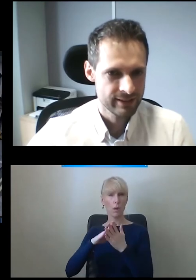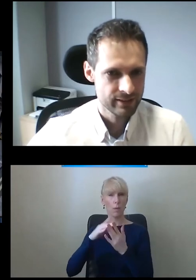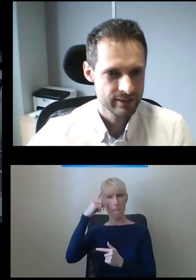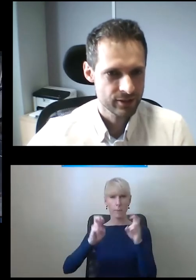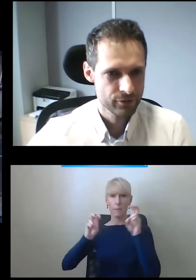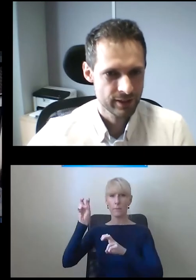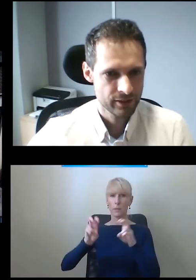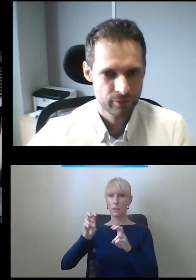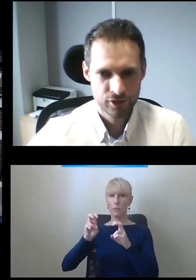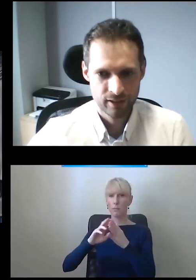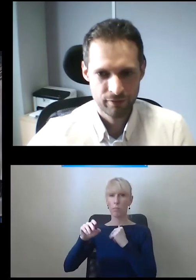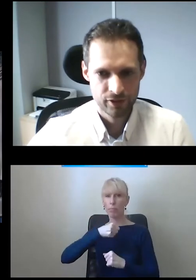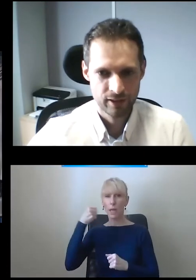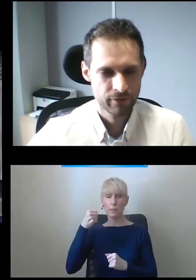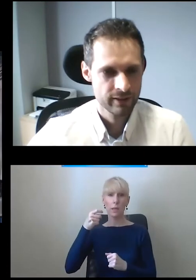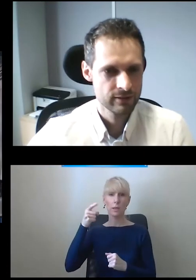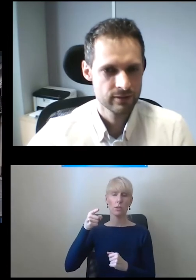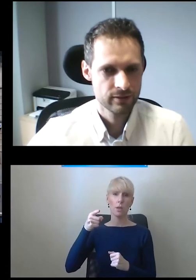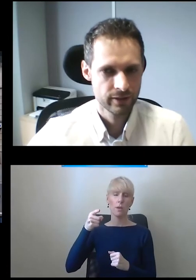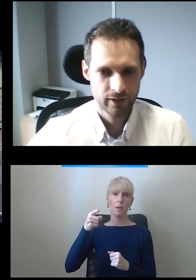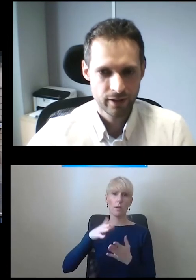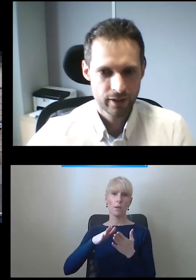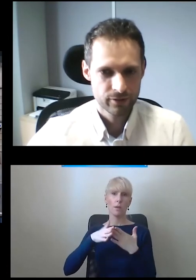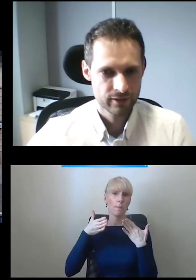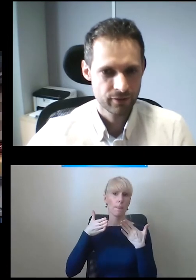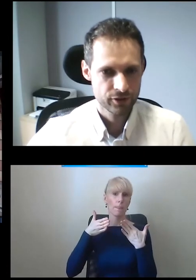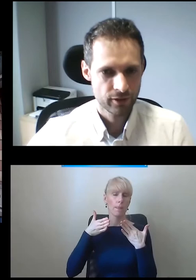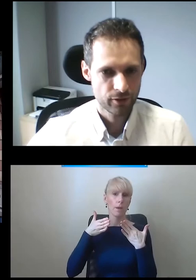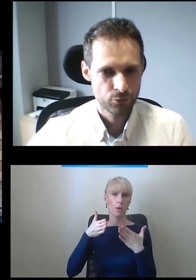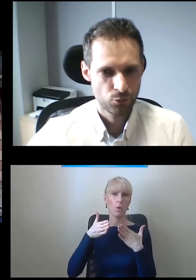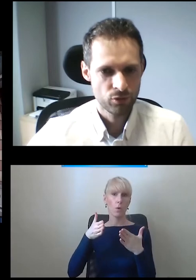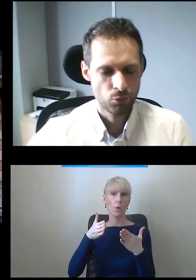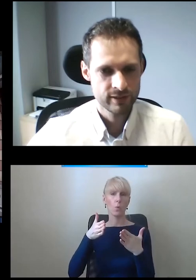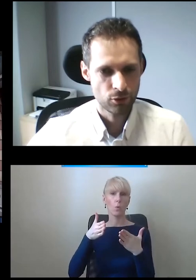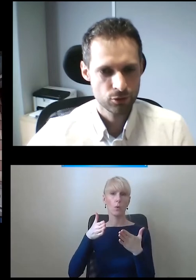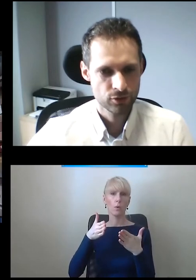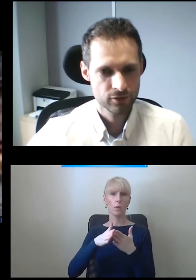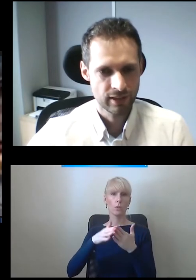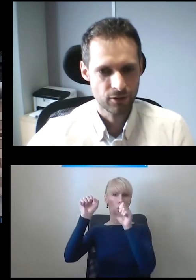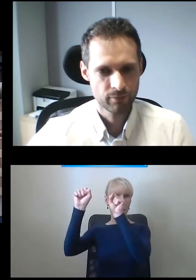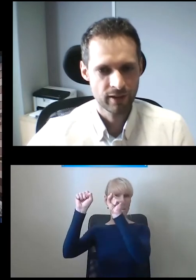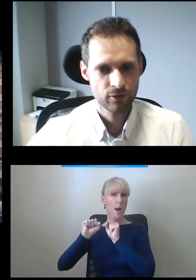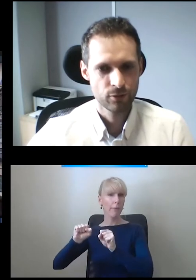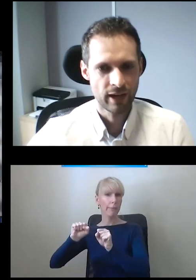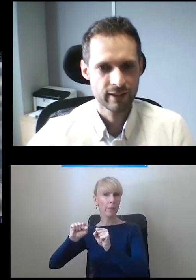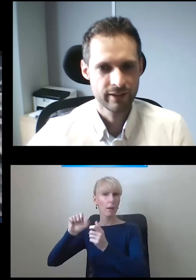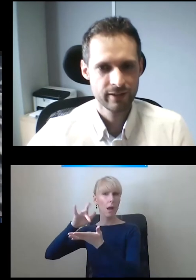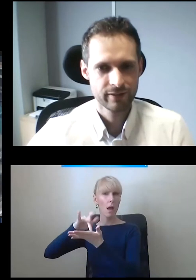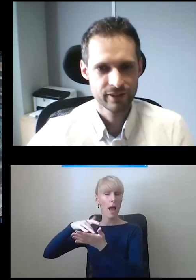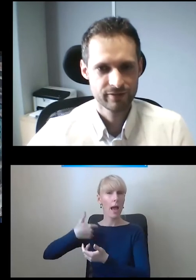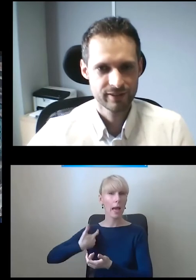najstarsze rozwiązanie mieści się właśnie nad Fred Nisle Street. To jest właśnie ulica odchodząca od Banku